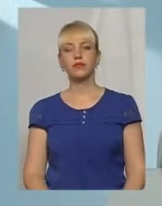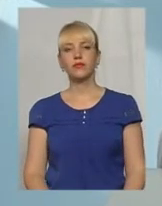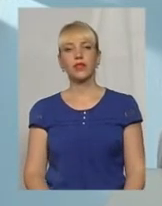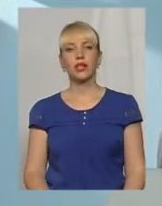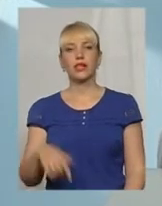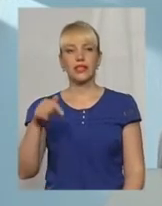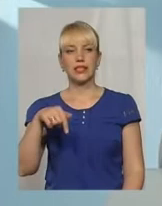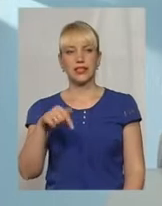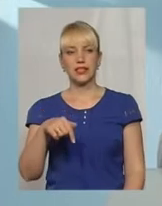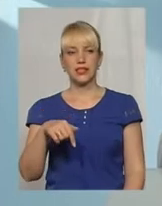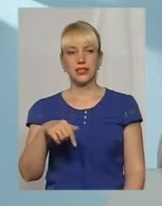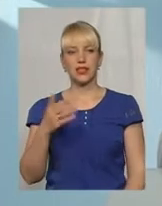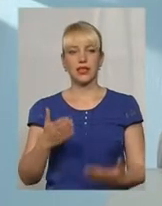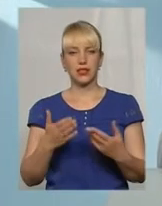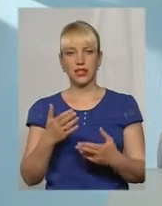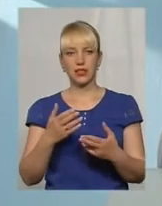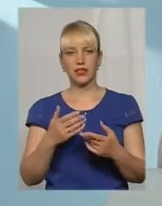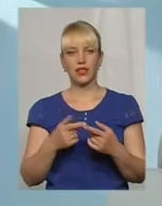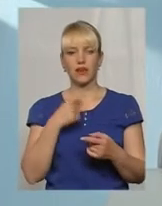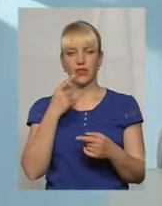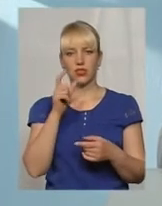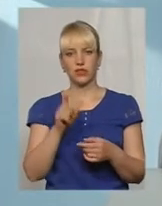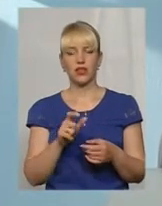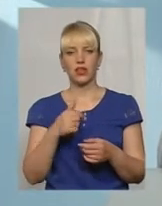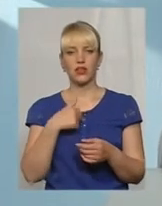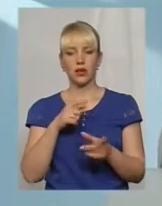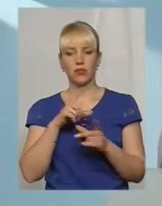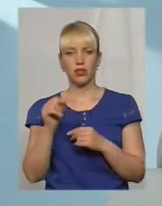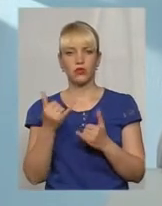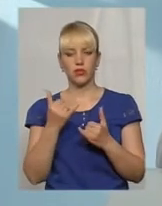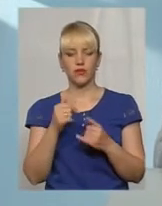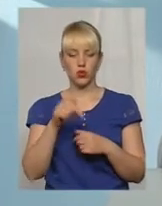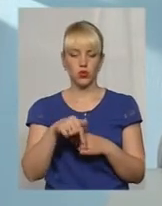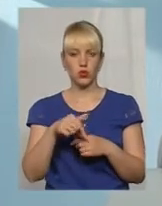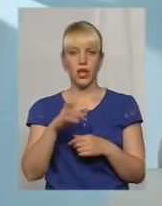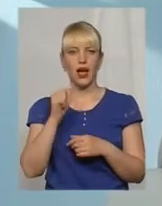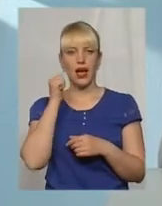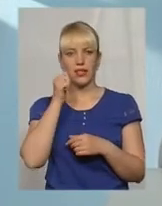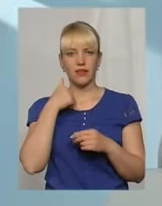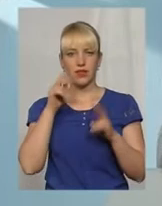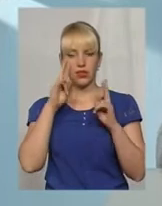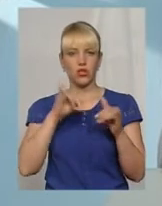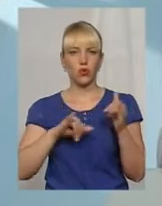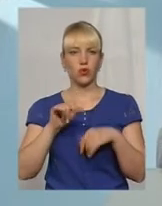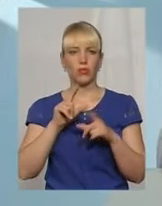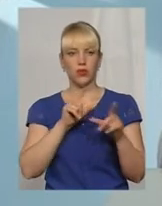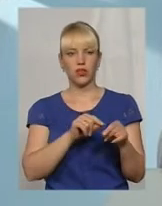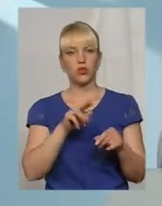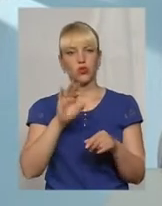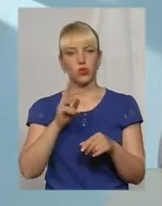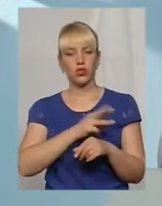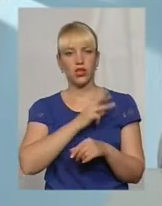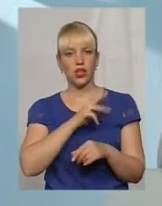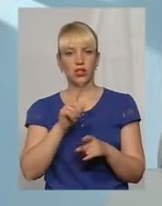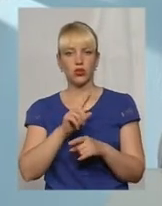Зазі можна, якщо можна, глядається, якщо глядається, якщо глядається, поїду сьогодні сюди, а завтра я не знаю, куди поїду, Желательно, щоб